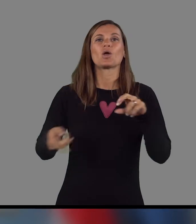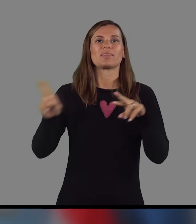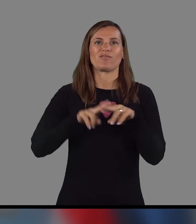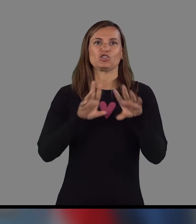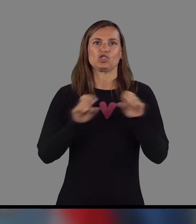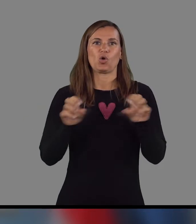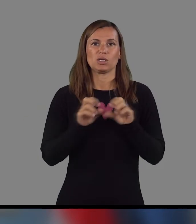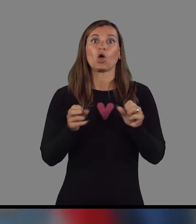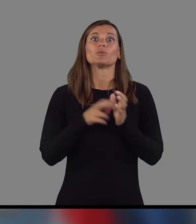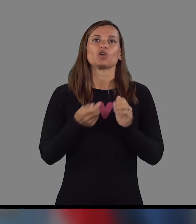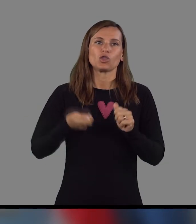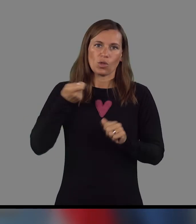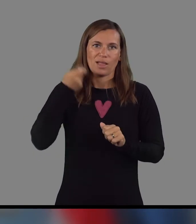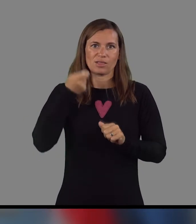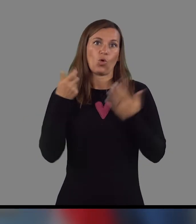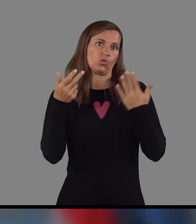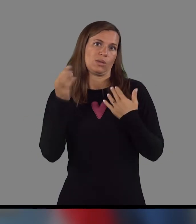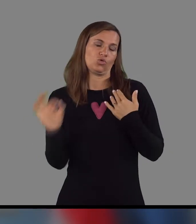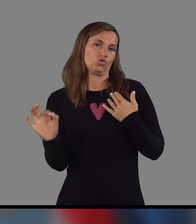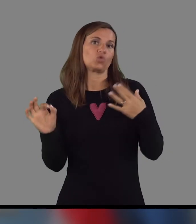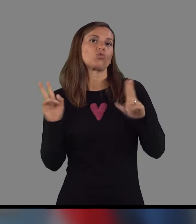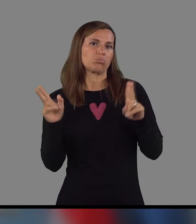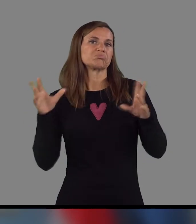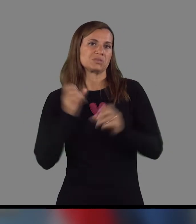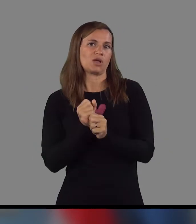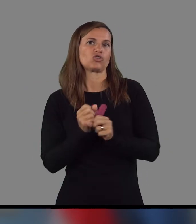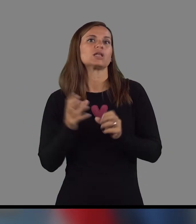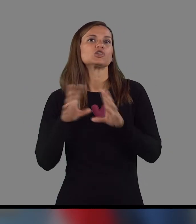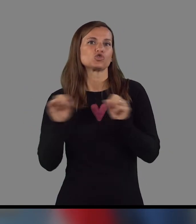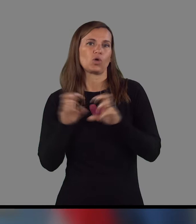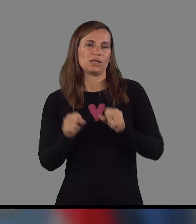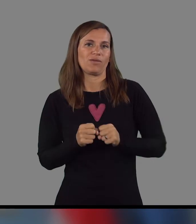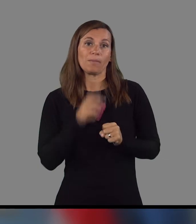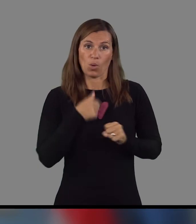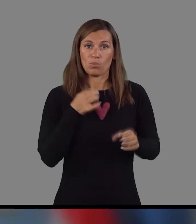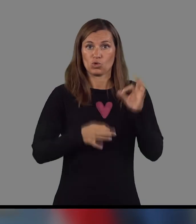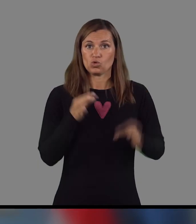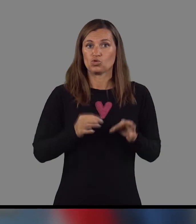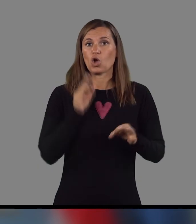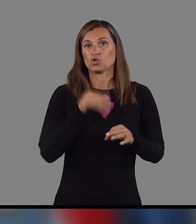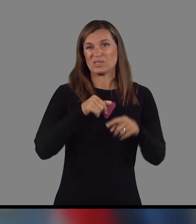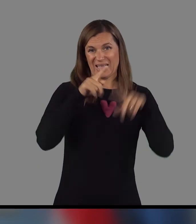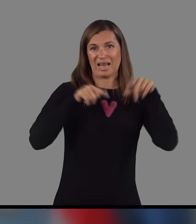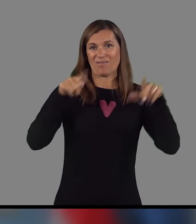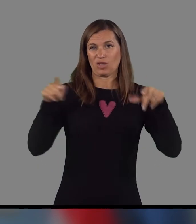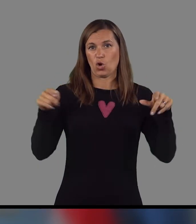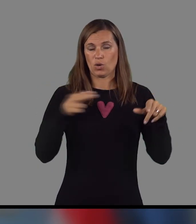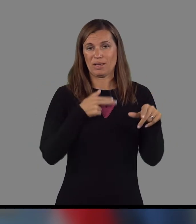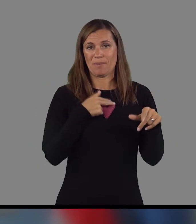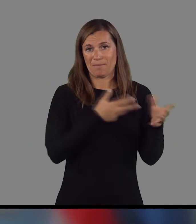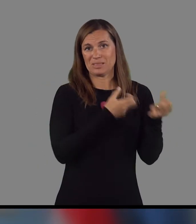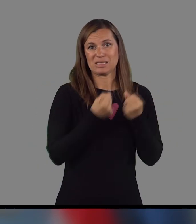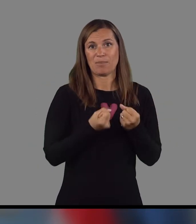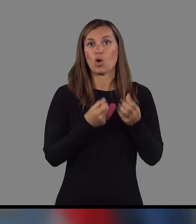izvedajo največ storitev, bi še za dodatnih 8% zmanjšali storitve. Poskušam vam skozi grafiko, ki jo imam